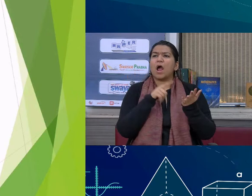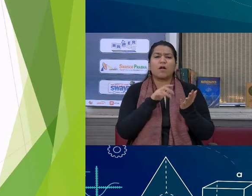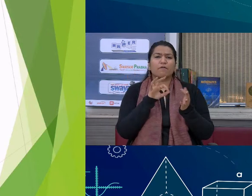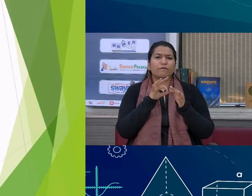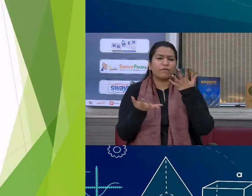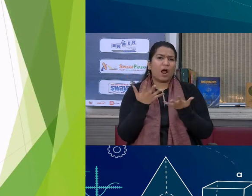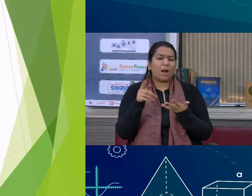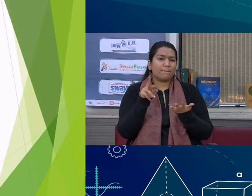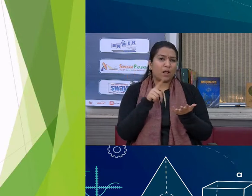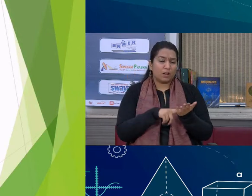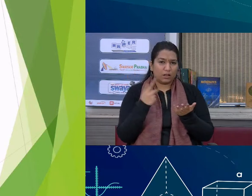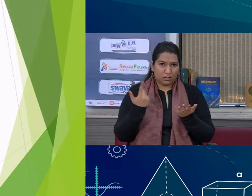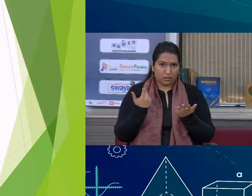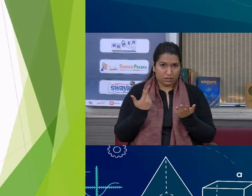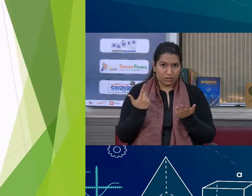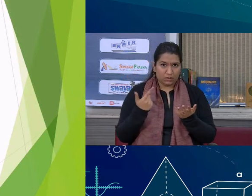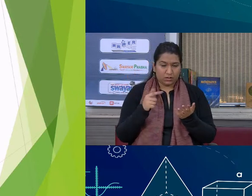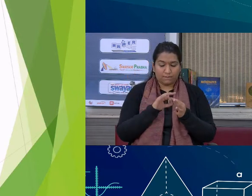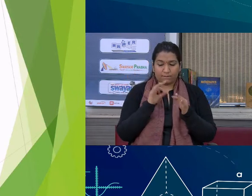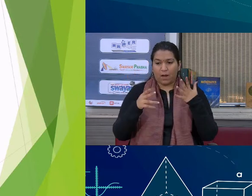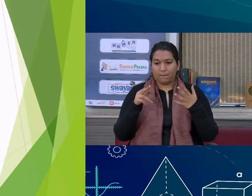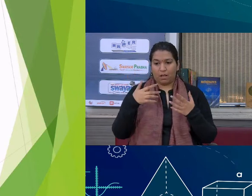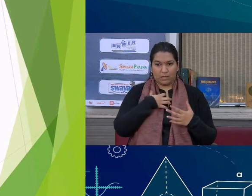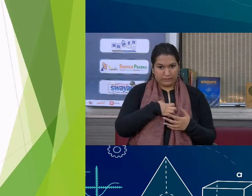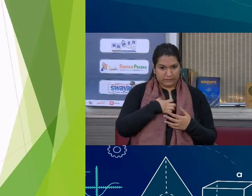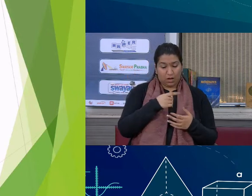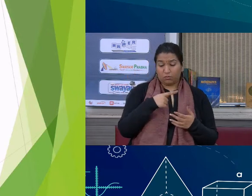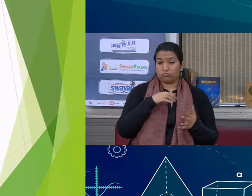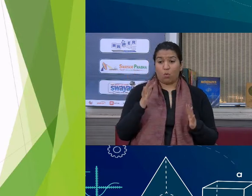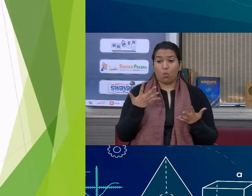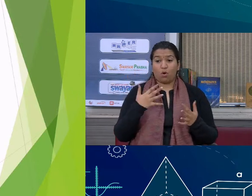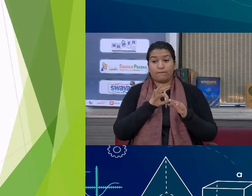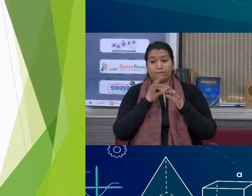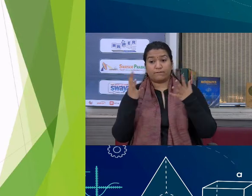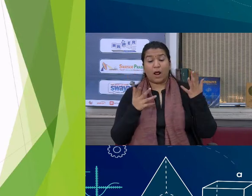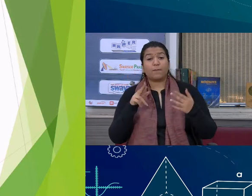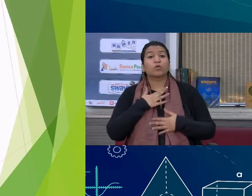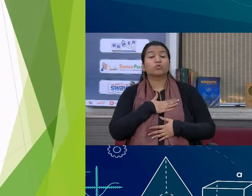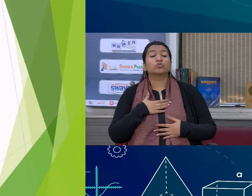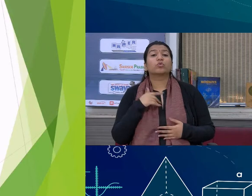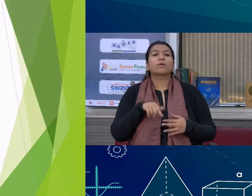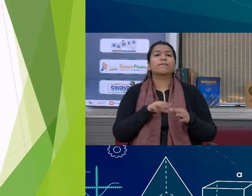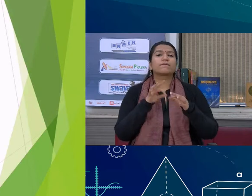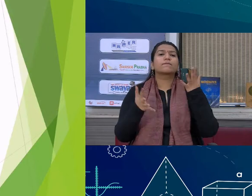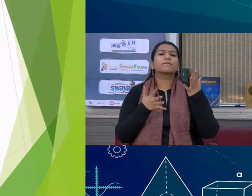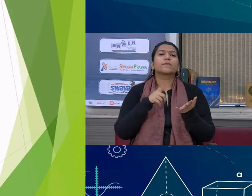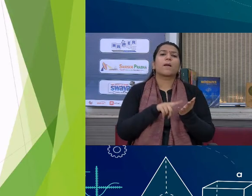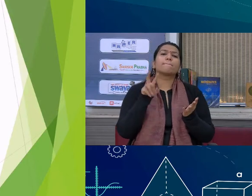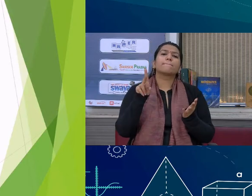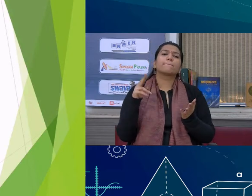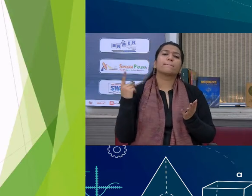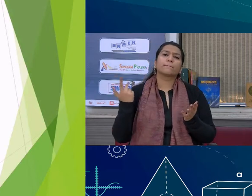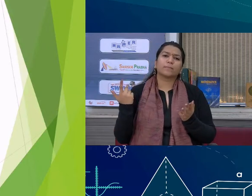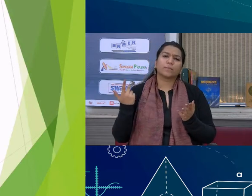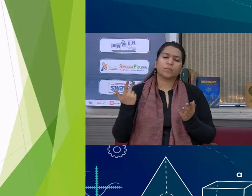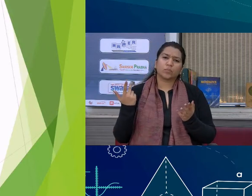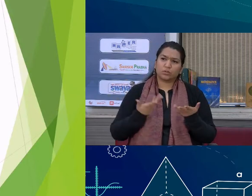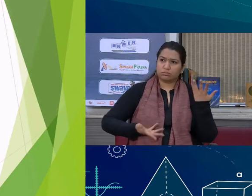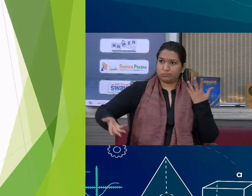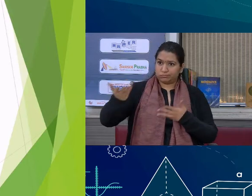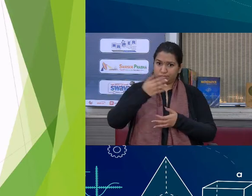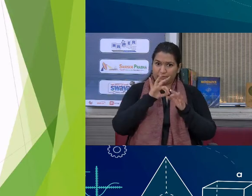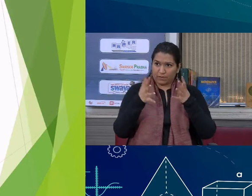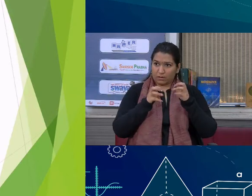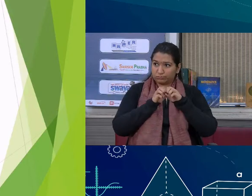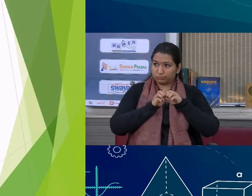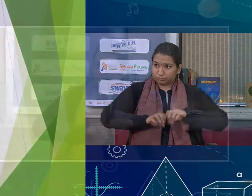किवर जलन देने के लिए नहीं है उस आग में उस साहव यह मेरी शीतलवानी में जो आग है आग जैसे सभी और खैलती है